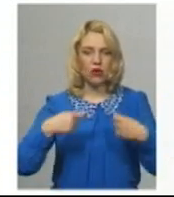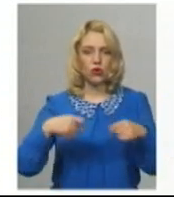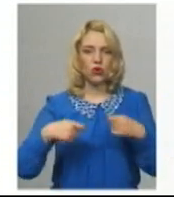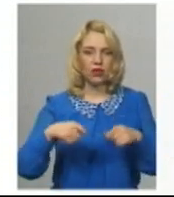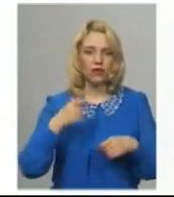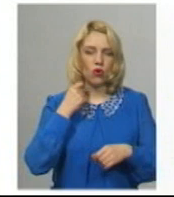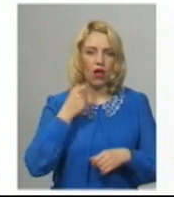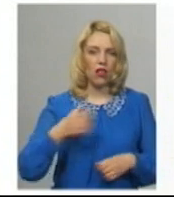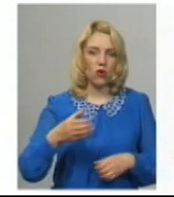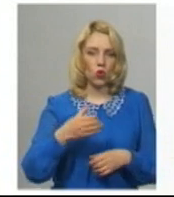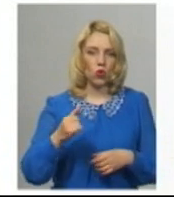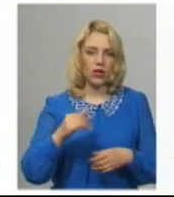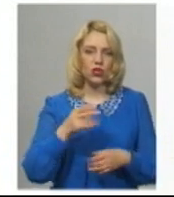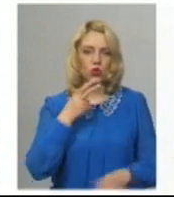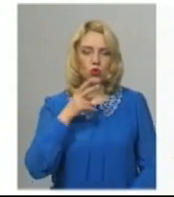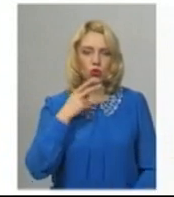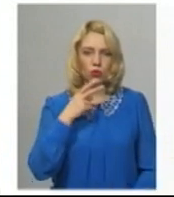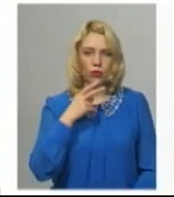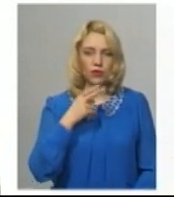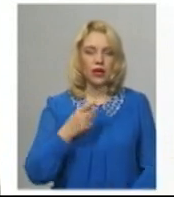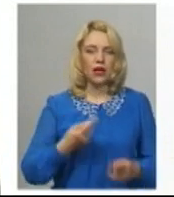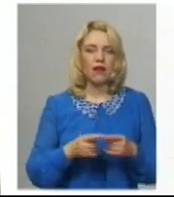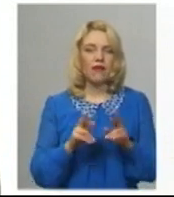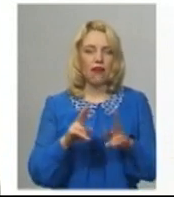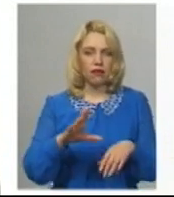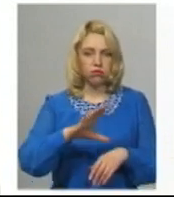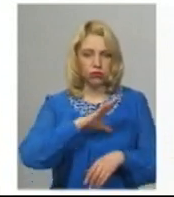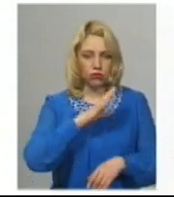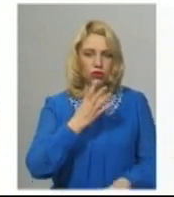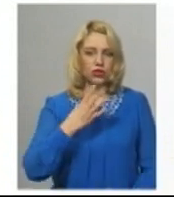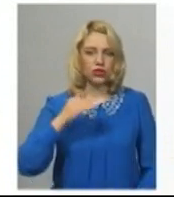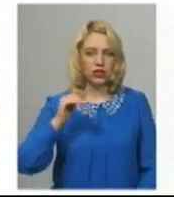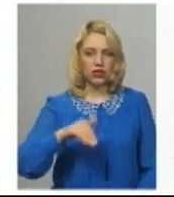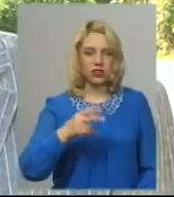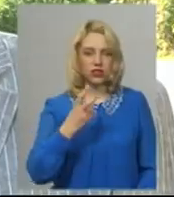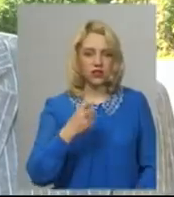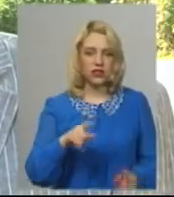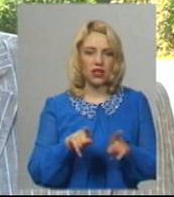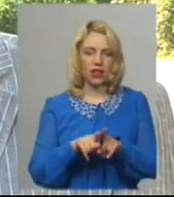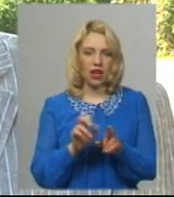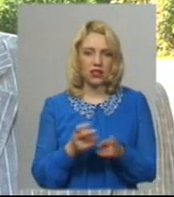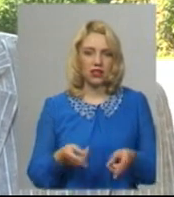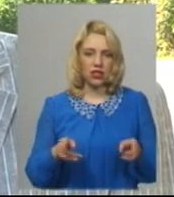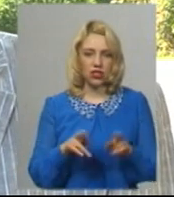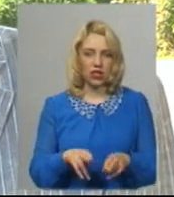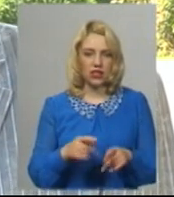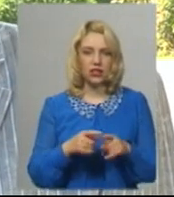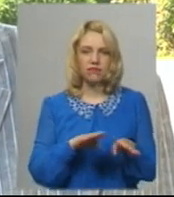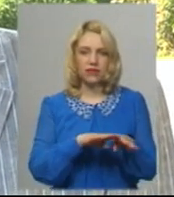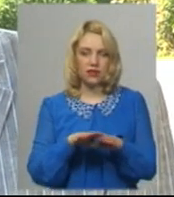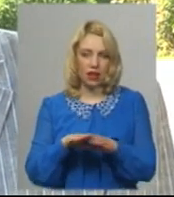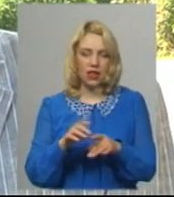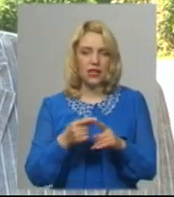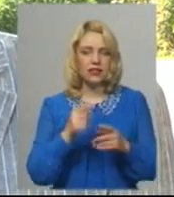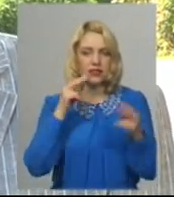тютюном. Їх, як було, 4 тисячі 200, так і є. Цифра стала, що свідчить про те, що